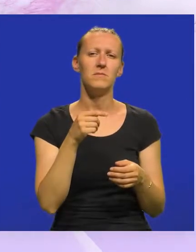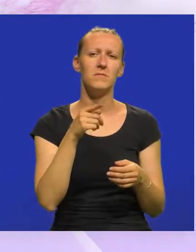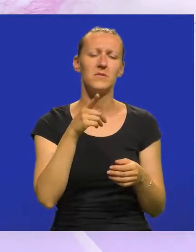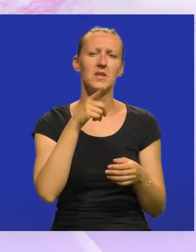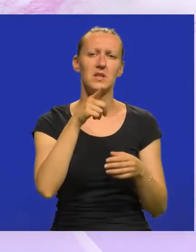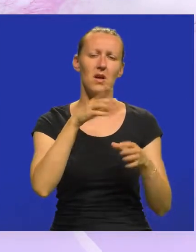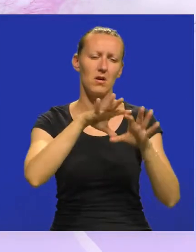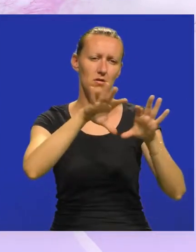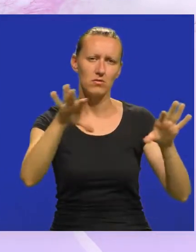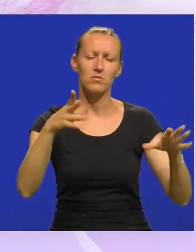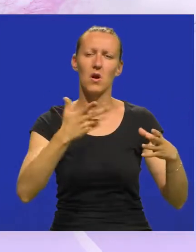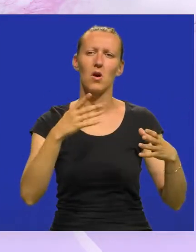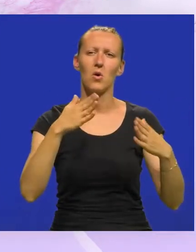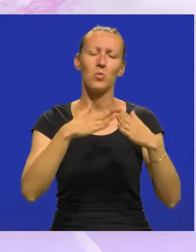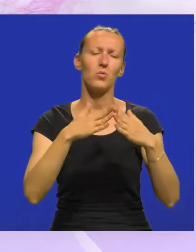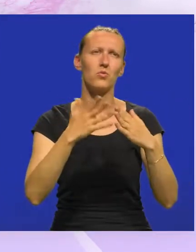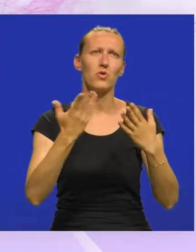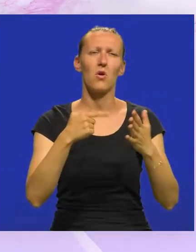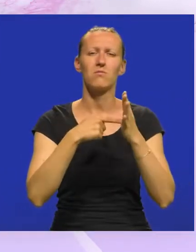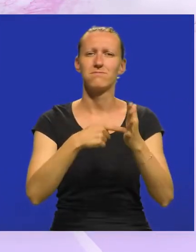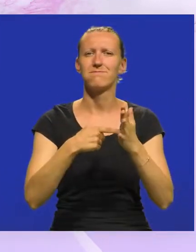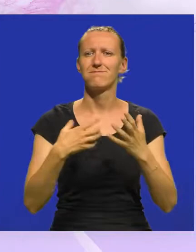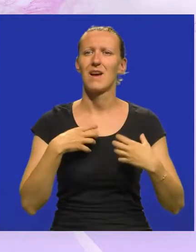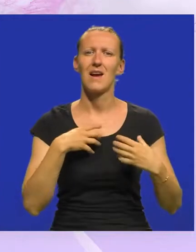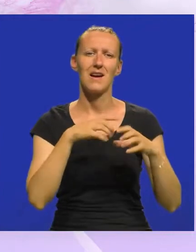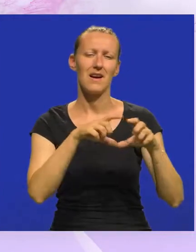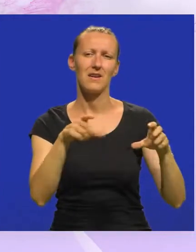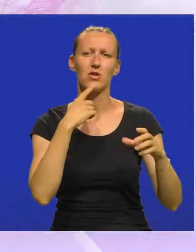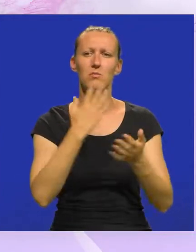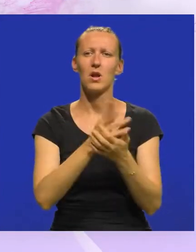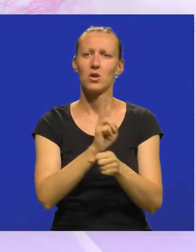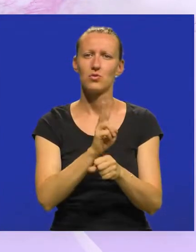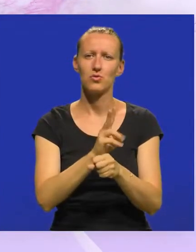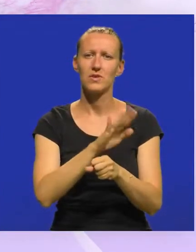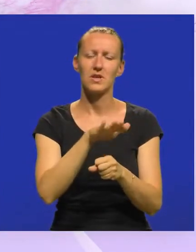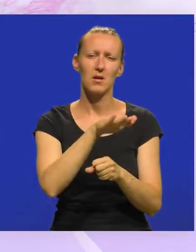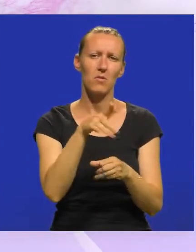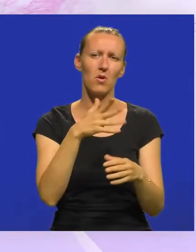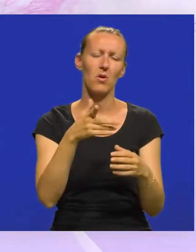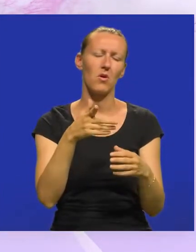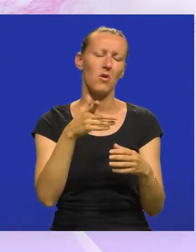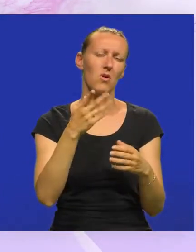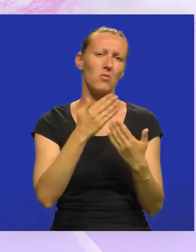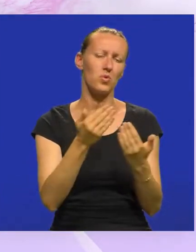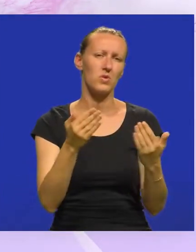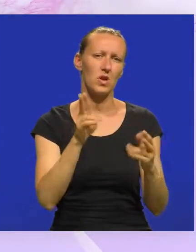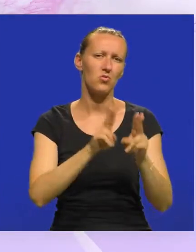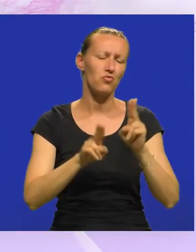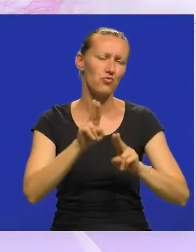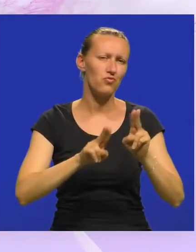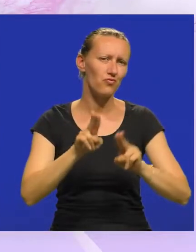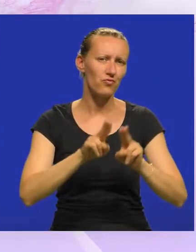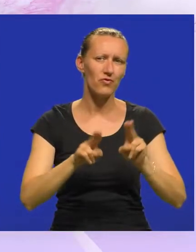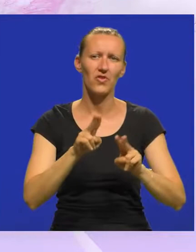Dakle, scenska kuća na neki način, bez obzira što je bila sačuvana samo na razini Arheološkog lokaliteta.